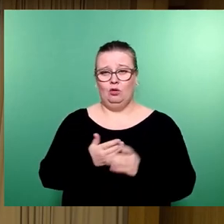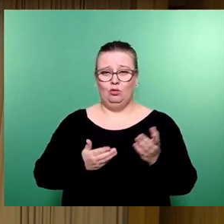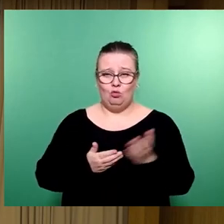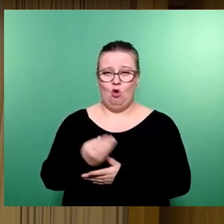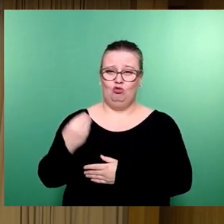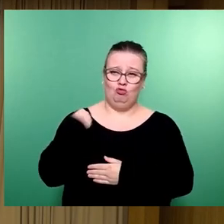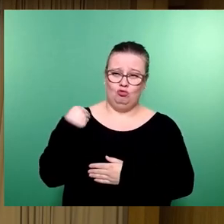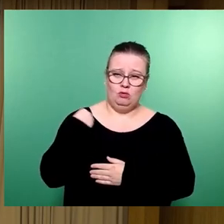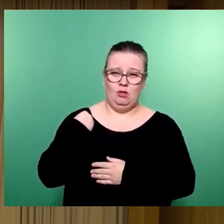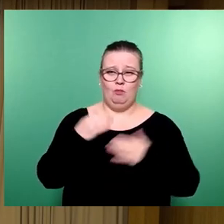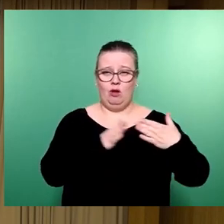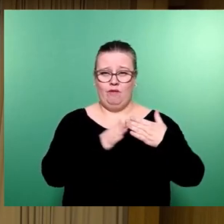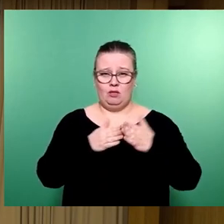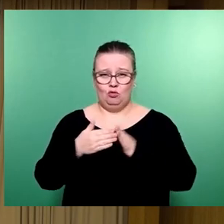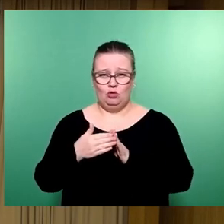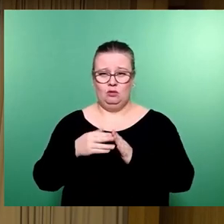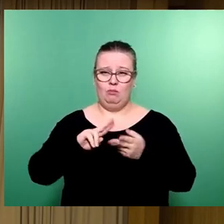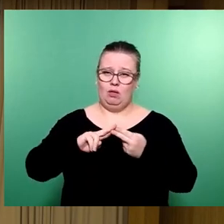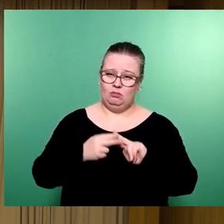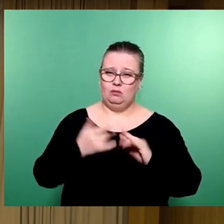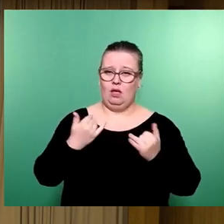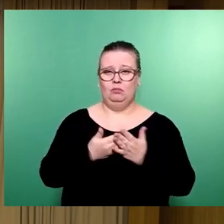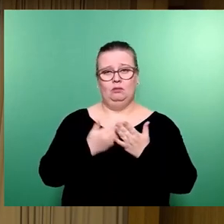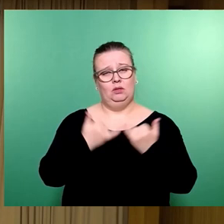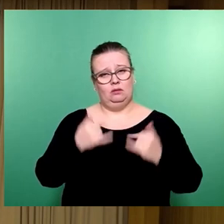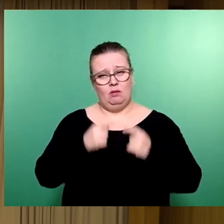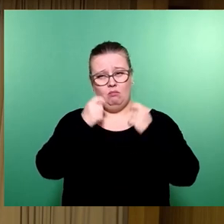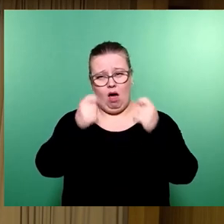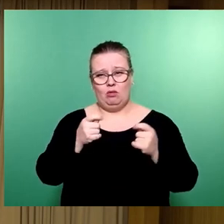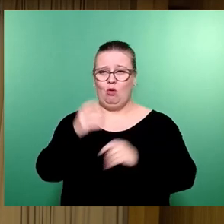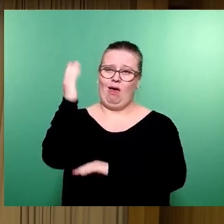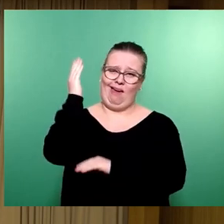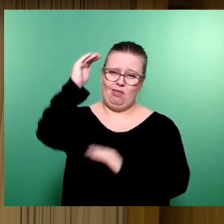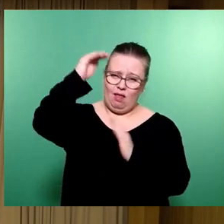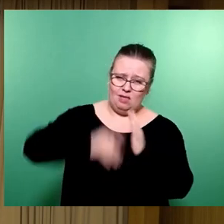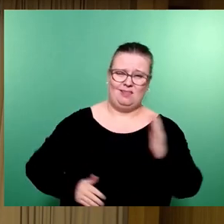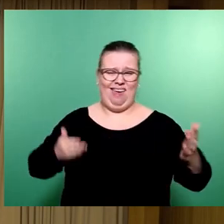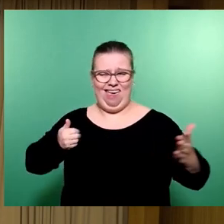von den Fraktionsmitgliedern. Ich beantrage deshalb Ende der Rednerliste wenigstens.